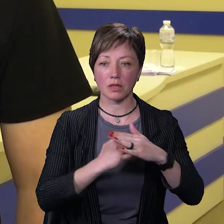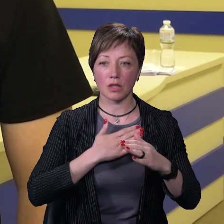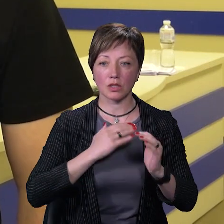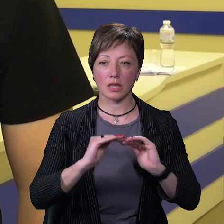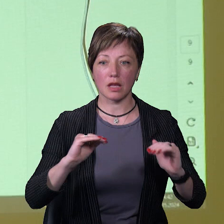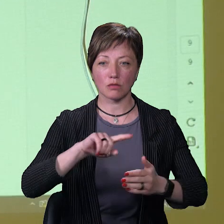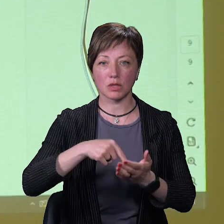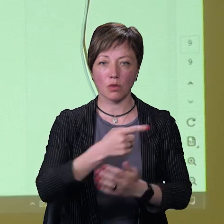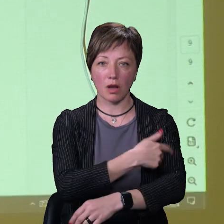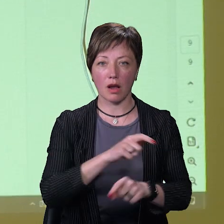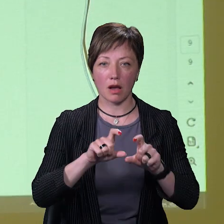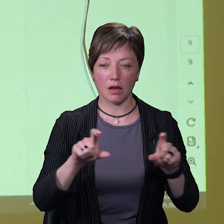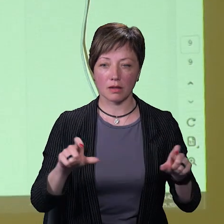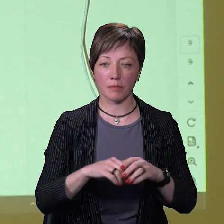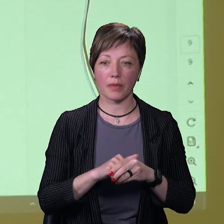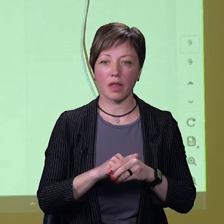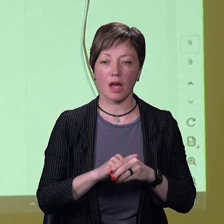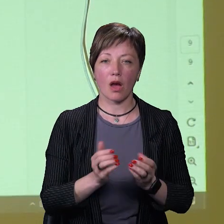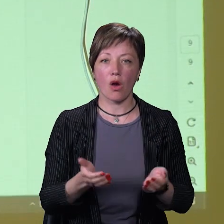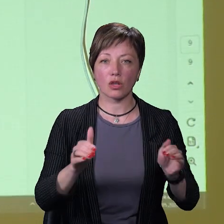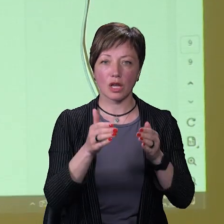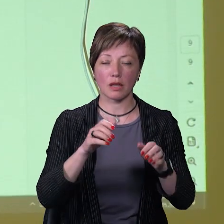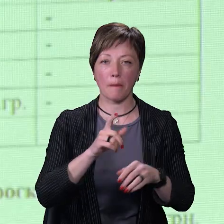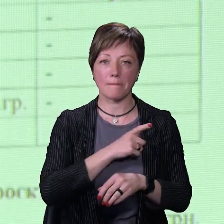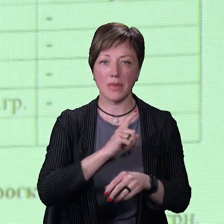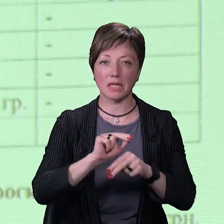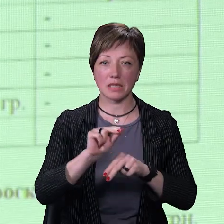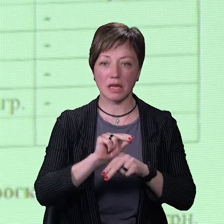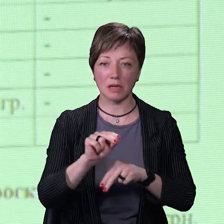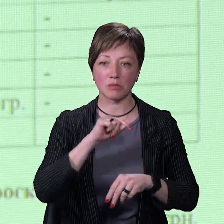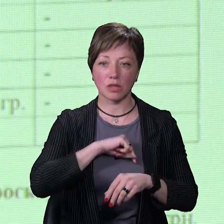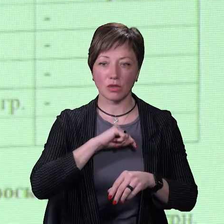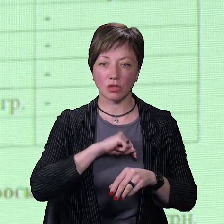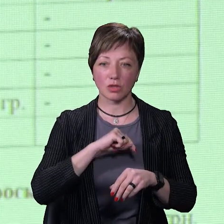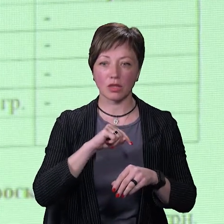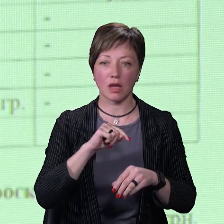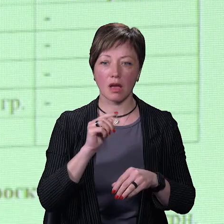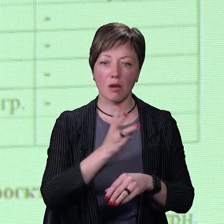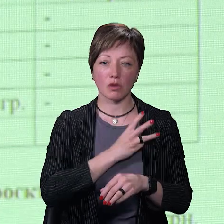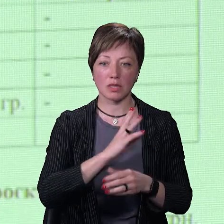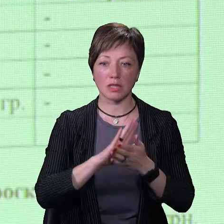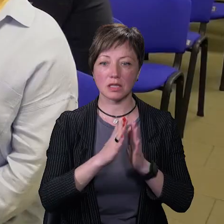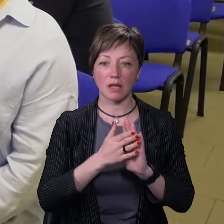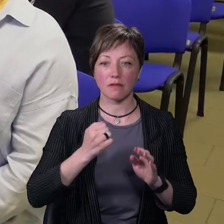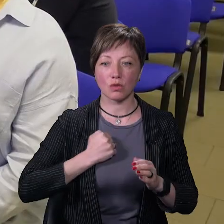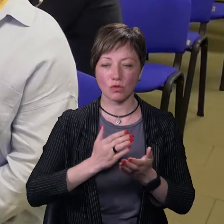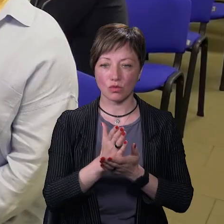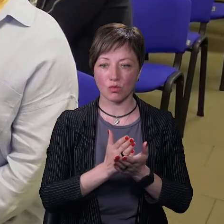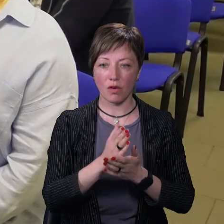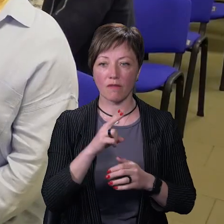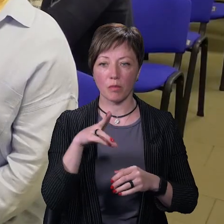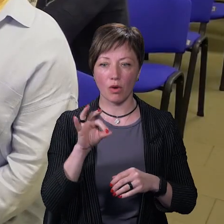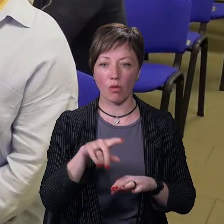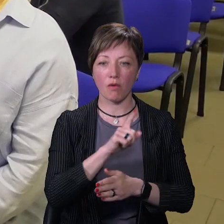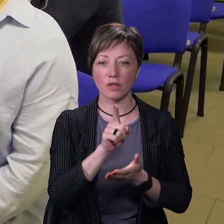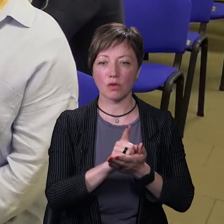дитячої міської лікарні. І гончарна майстерня, яка буде якраз дбати за психологічний, емоційний стан військовослужбовця, ВПО.